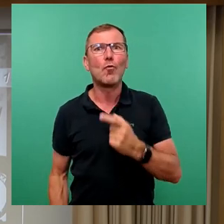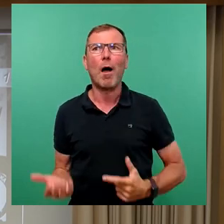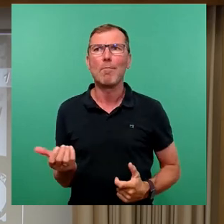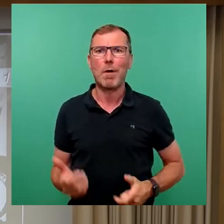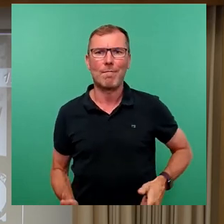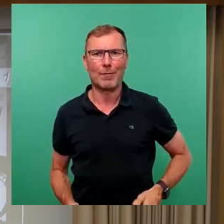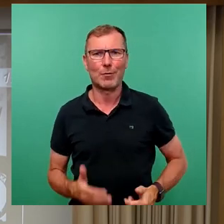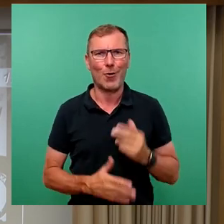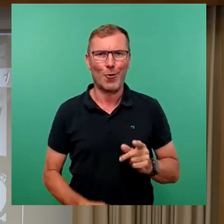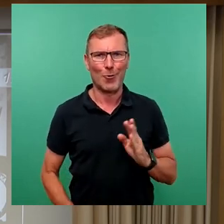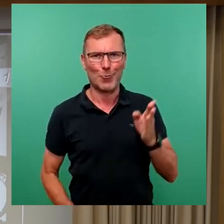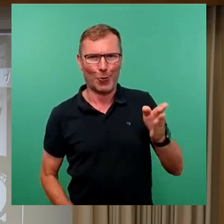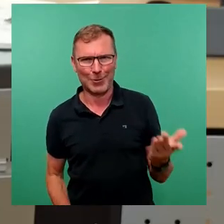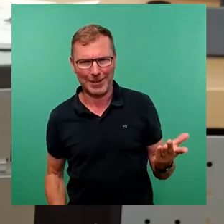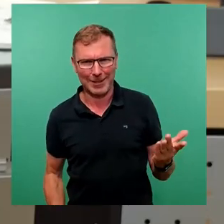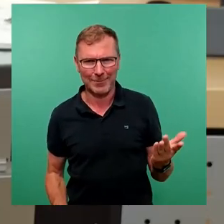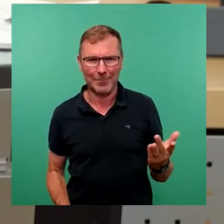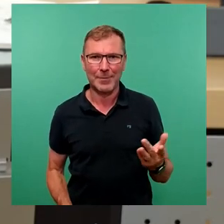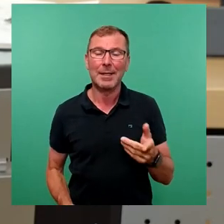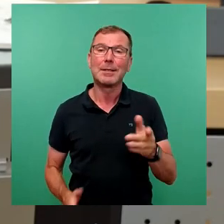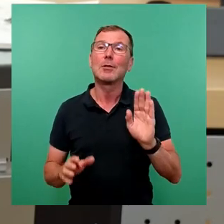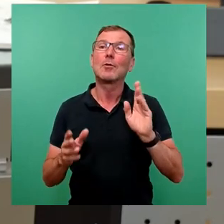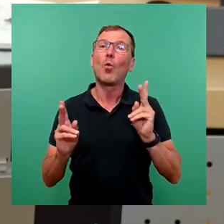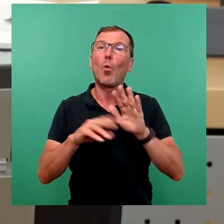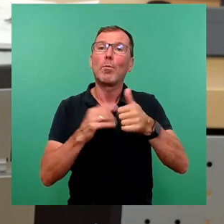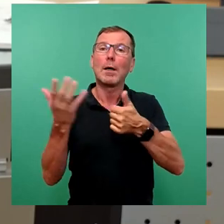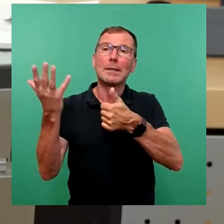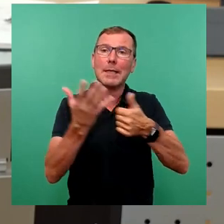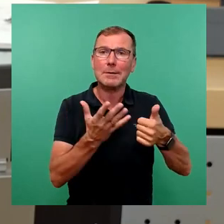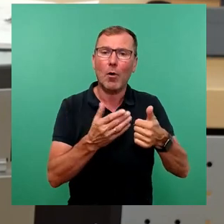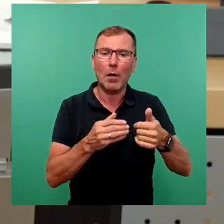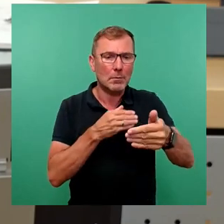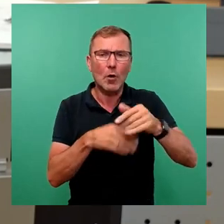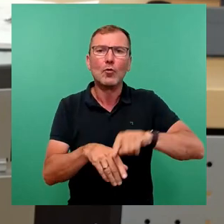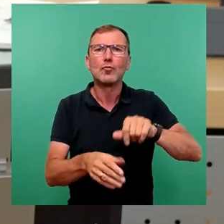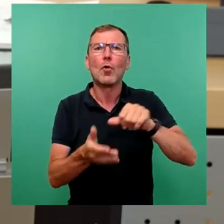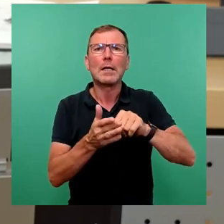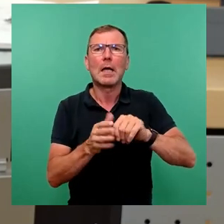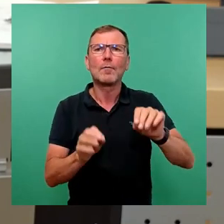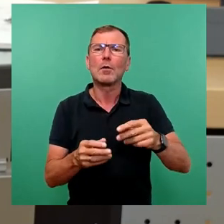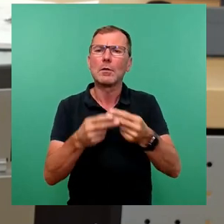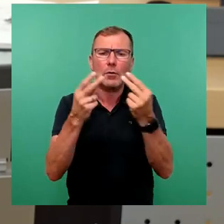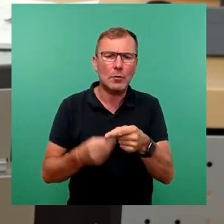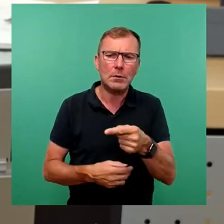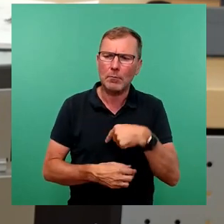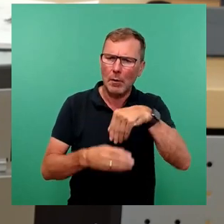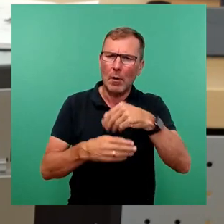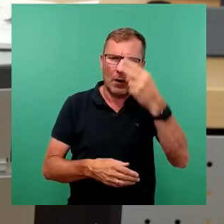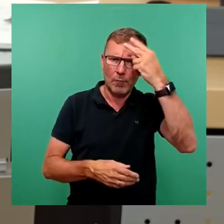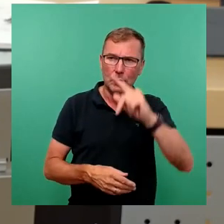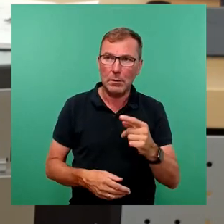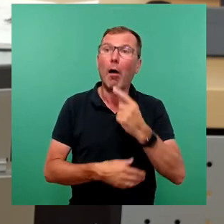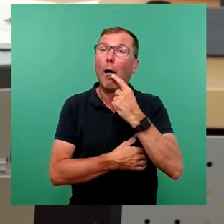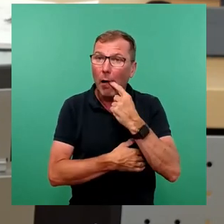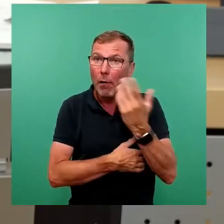Ralf teilte mit, die Zeit über sechs Wochen sei zu knapp und das Konzept für ihn unverständlich. Ach, er